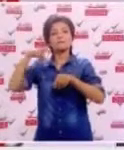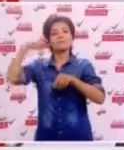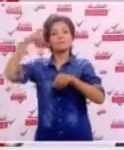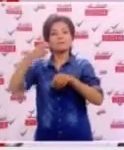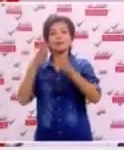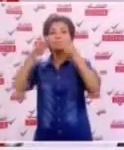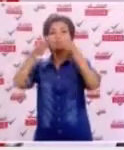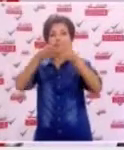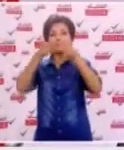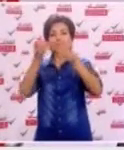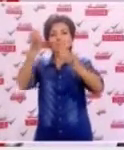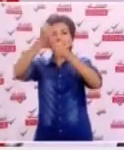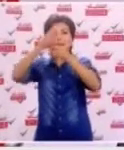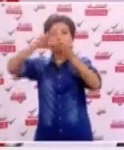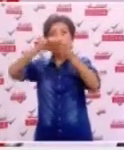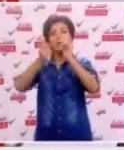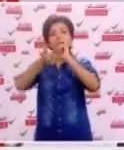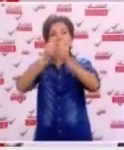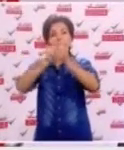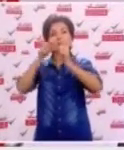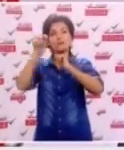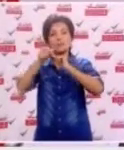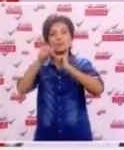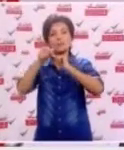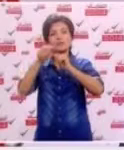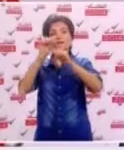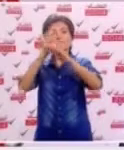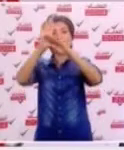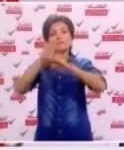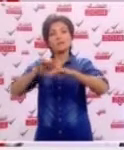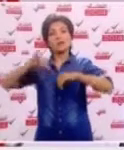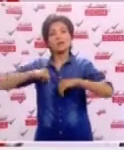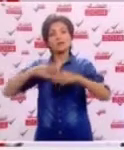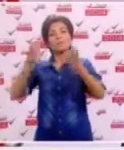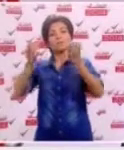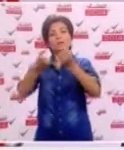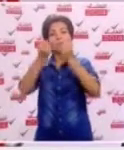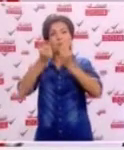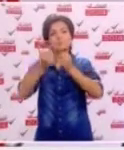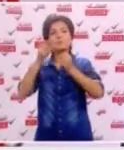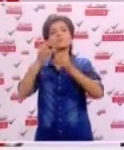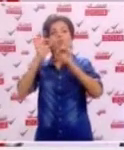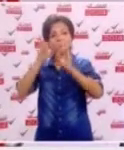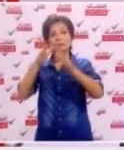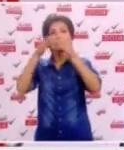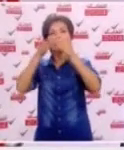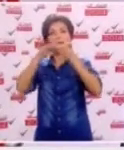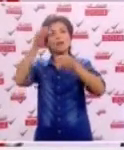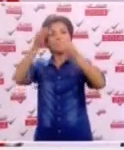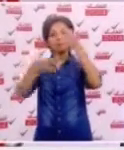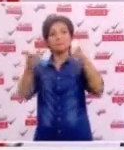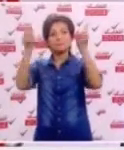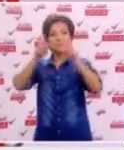المطالبة بإنشاء مدينة رياضية تساهم في تأثير الشباب وتطوير مهاراتهم المطالبة بمحكمة